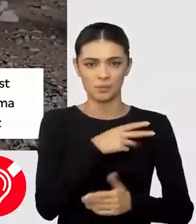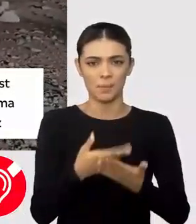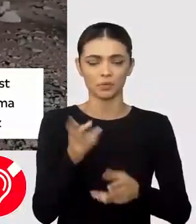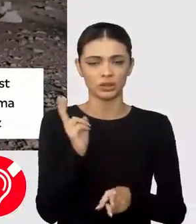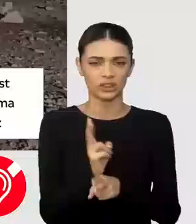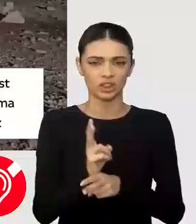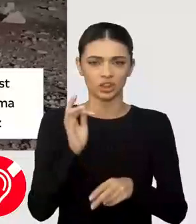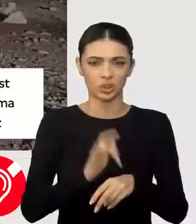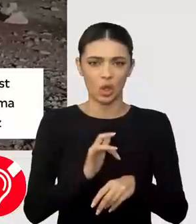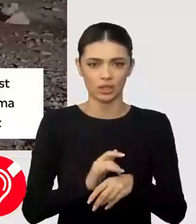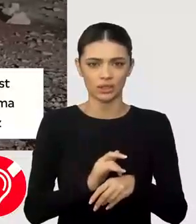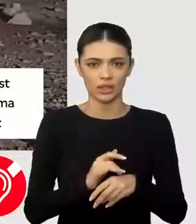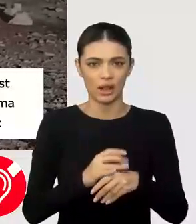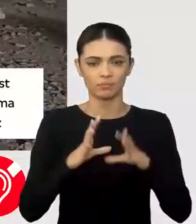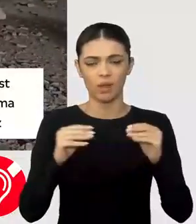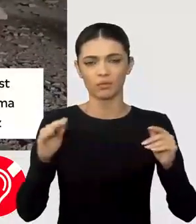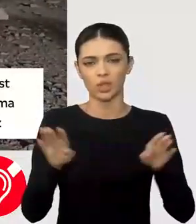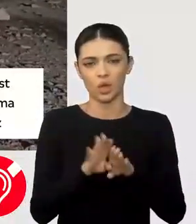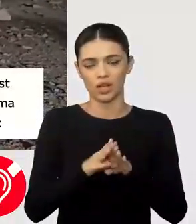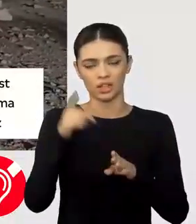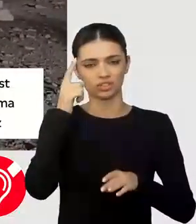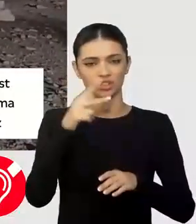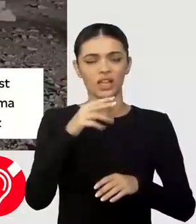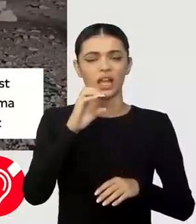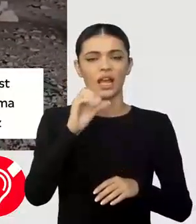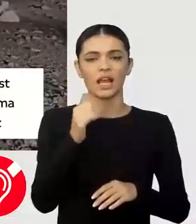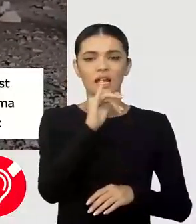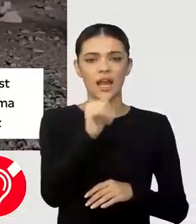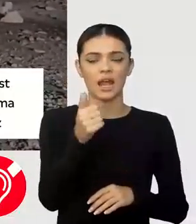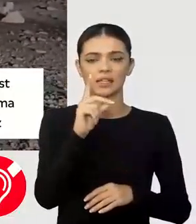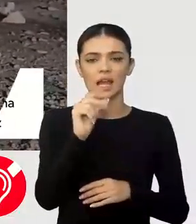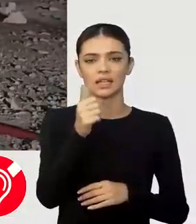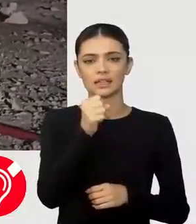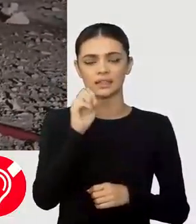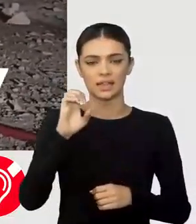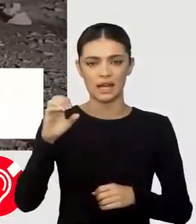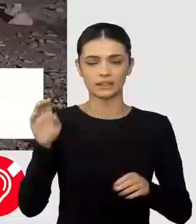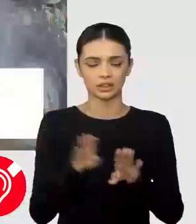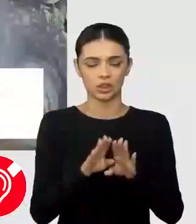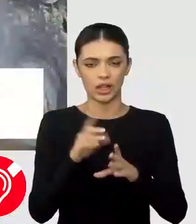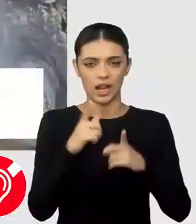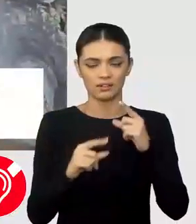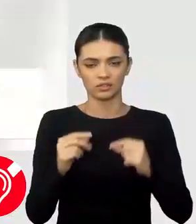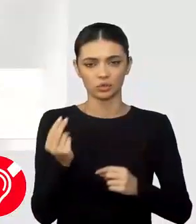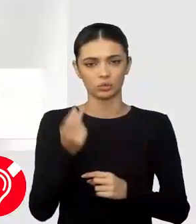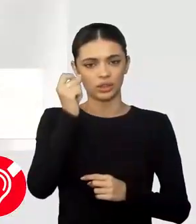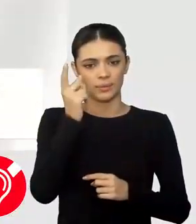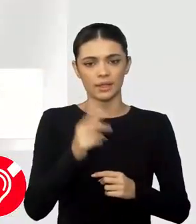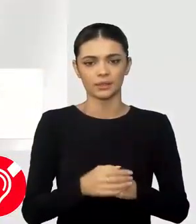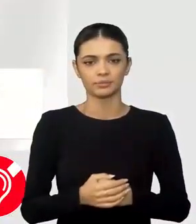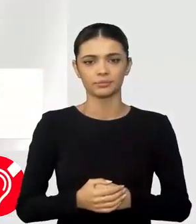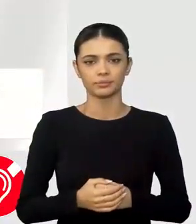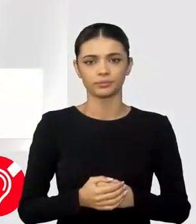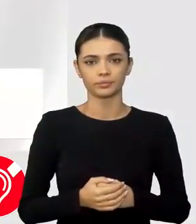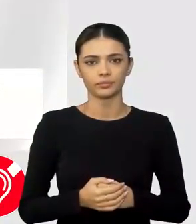transportate la spital pentru îngrijiri medicale. Mai multe despre starea pacienților și despre cine erau pacienții. Discut alături de Katia Tănase, editora Left News. Bine te